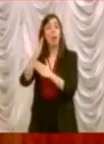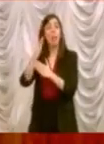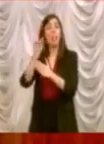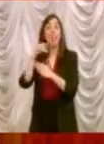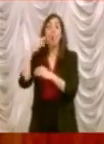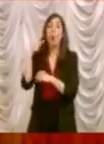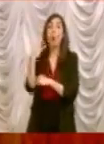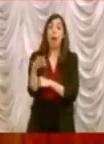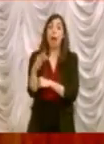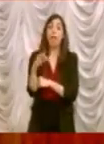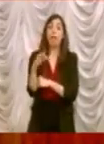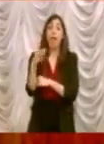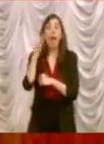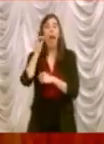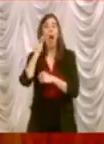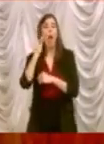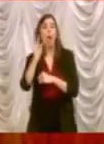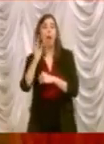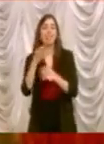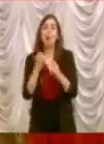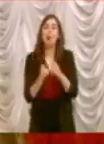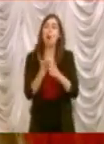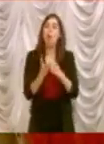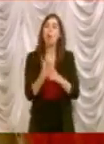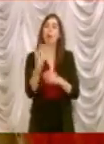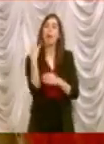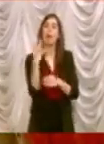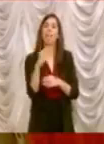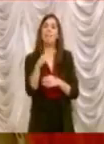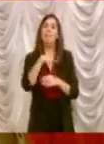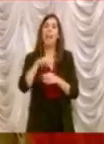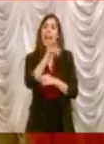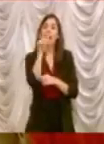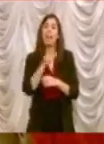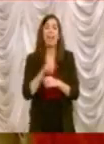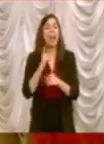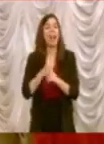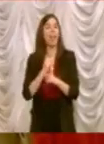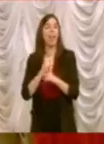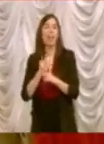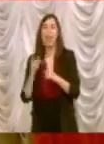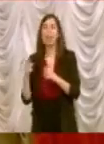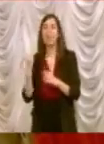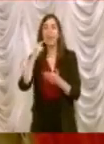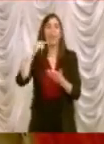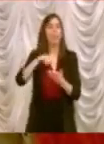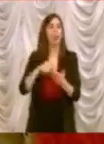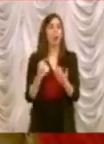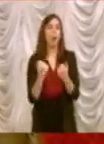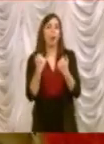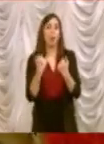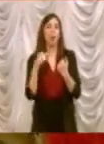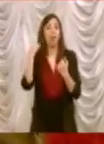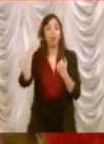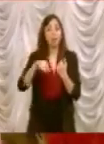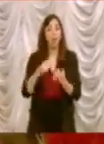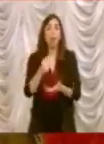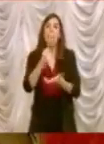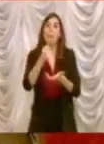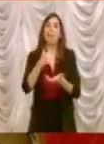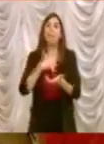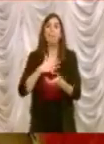rilanciare prodotti di eccellenza che dobbiamo preservare per il nostro Paese, ma anche per